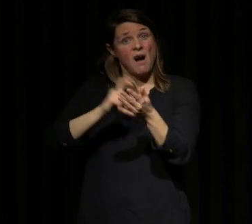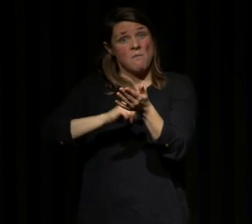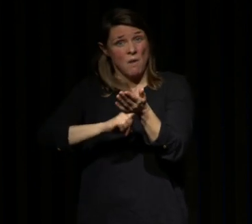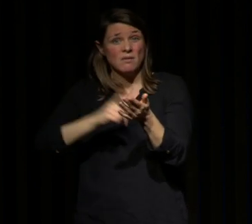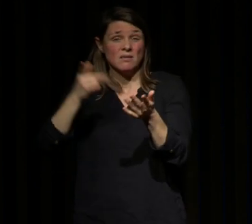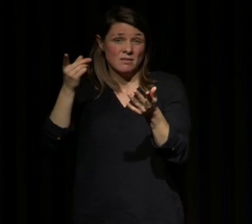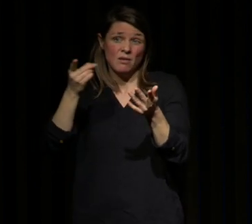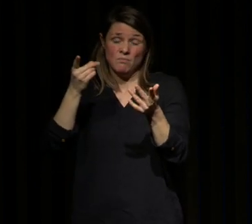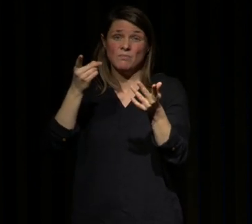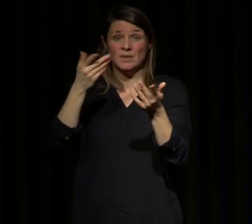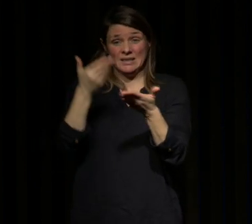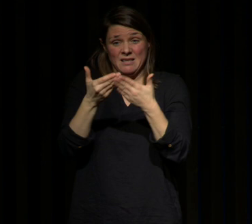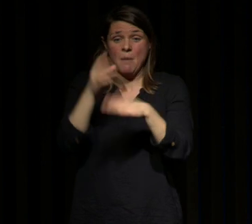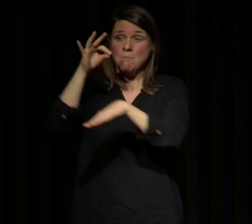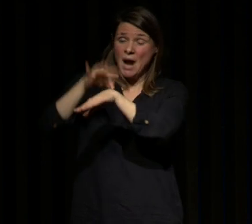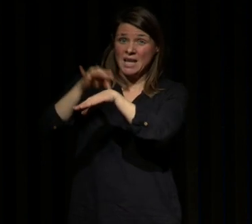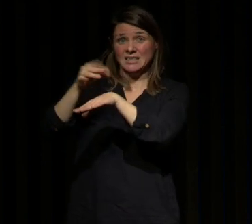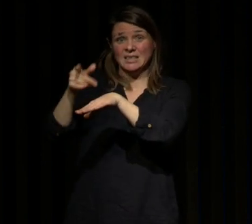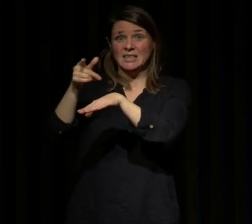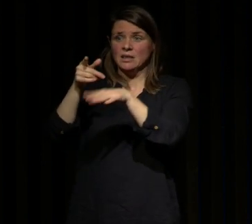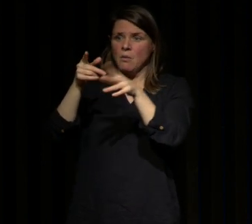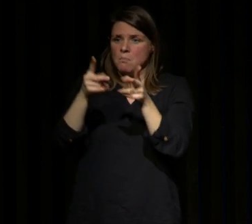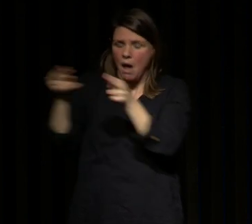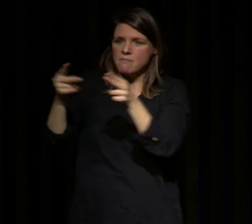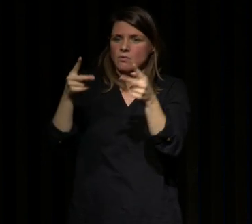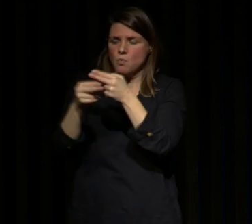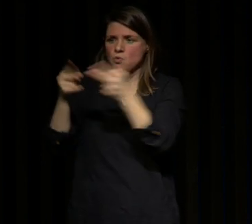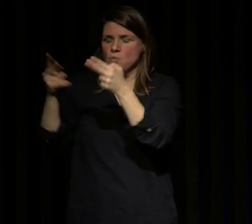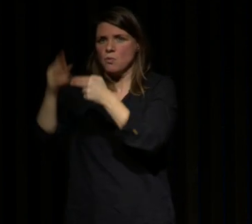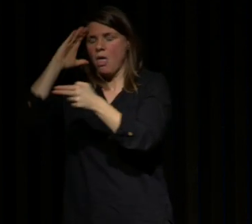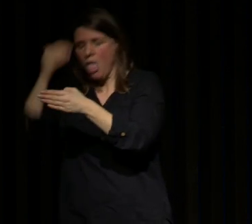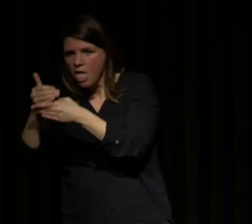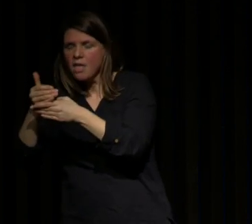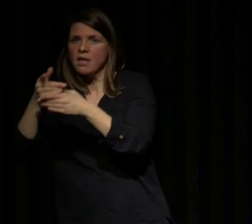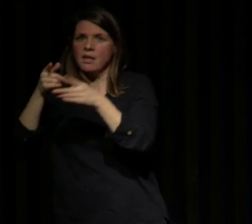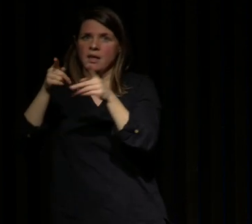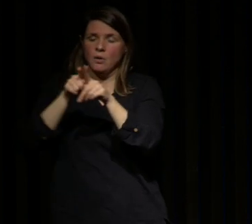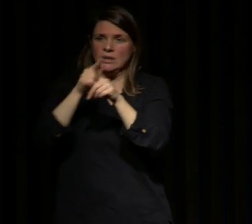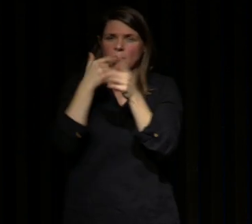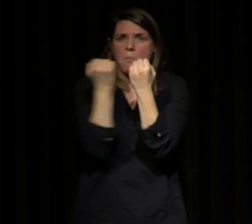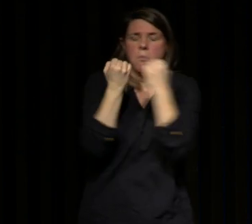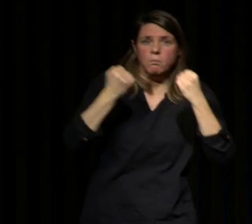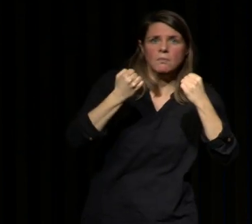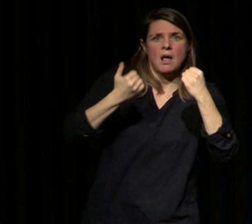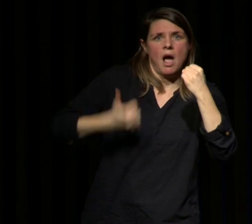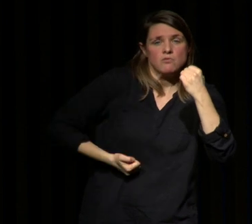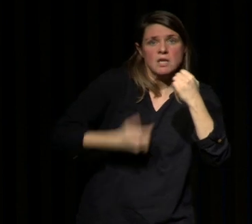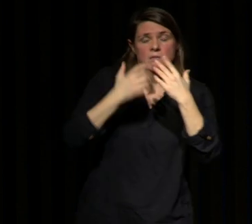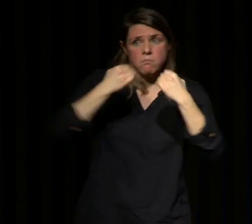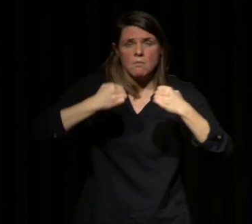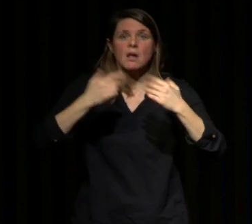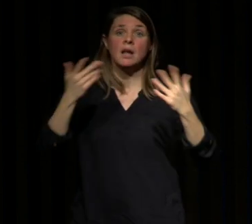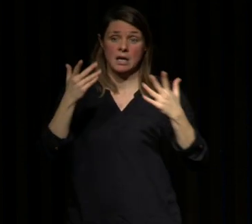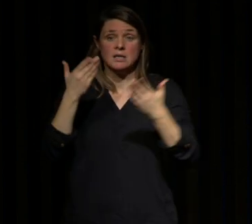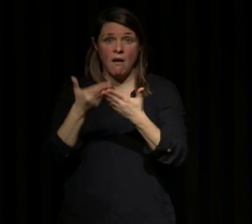fort entre cette maladie qui fragmente le sommeil et cette insulinorésistance et cette prise de poids cette même